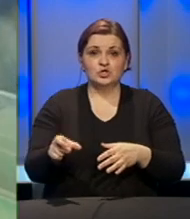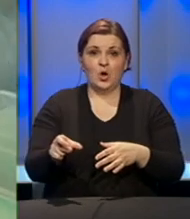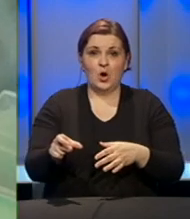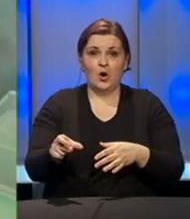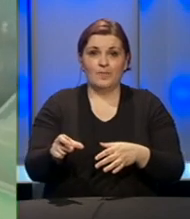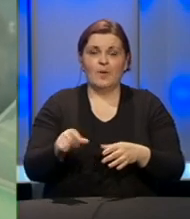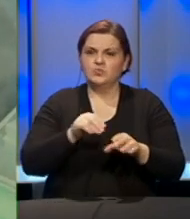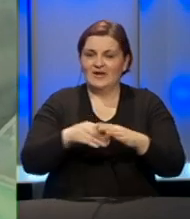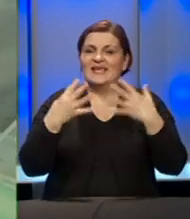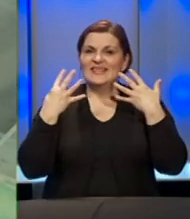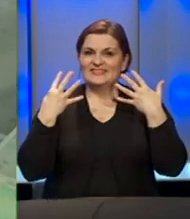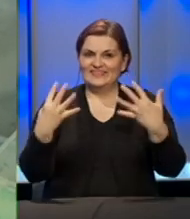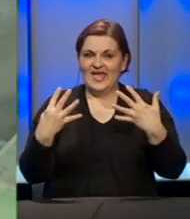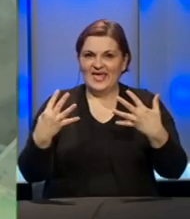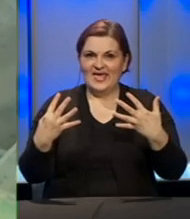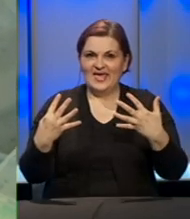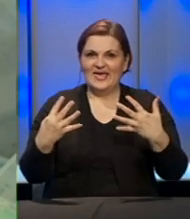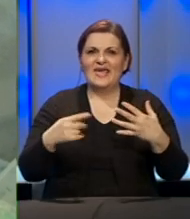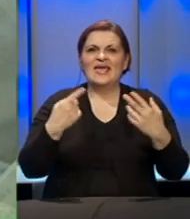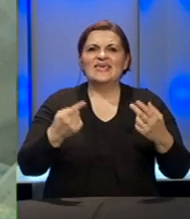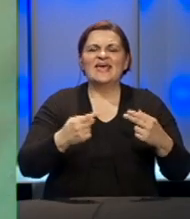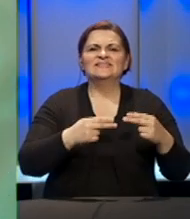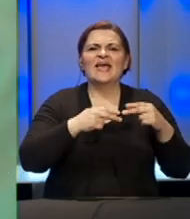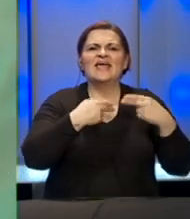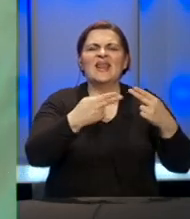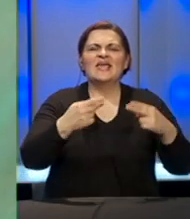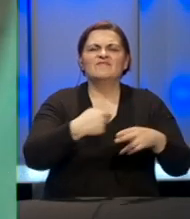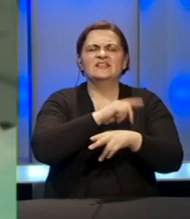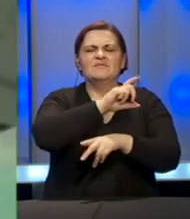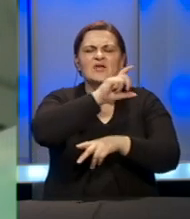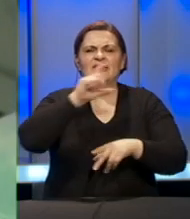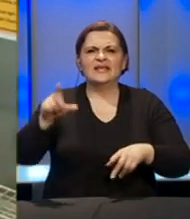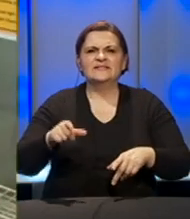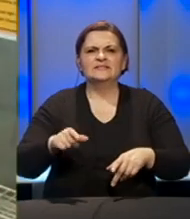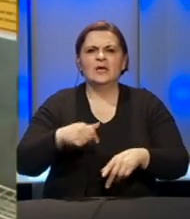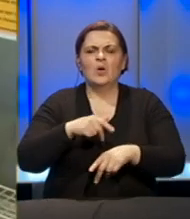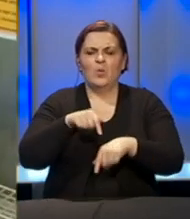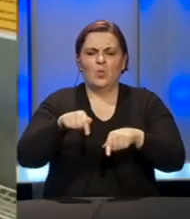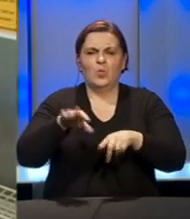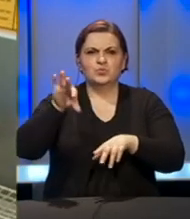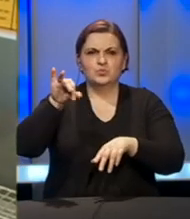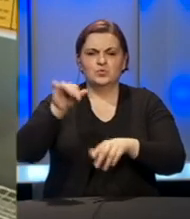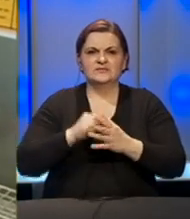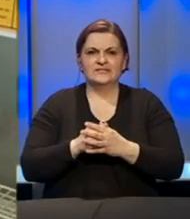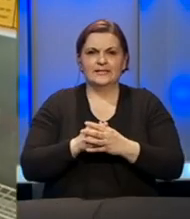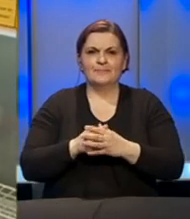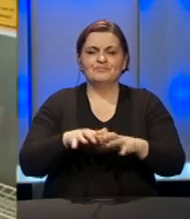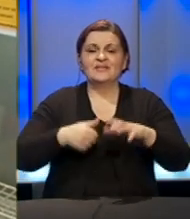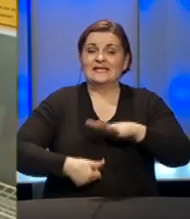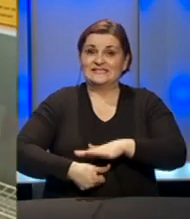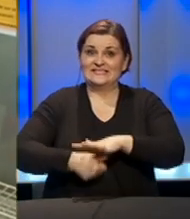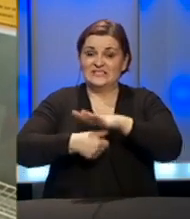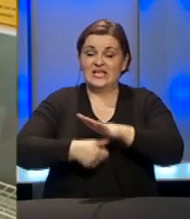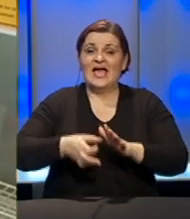u stvari 9 osoba, se nalazi na infektivnoj klinici Univerzitetnog kliničkog centra Tuzla. Kriznij štab